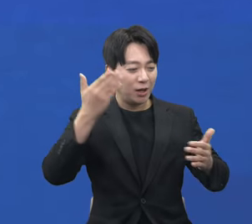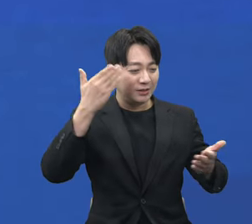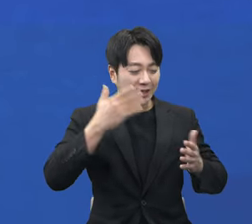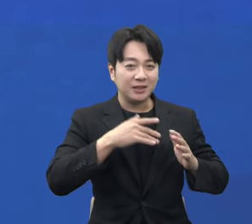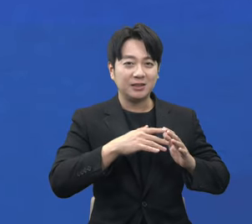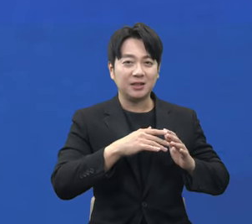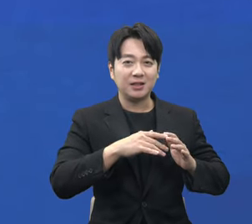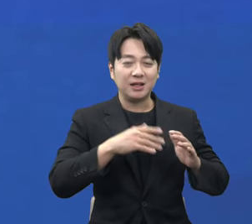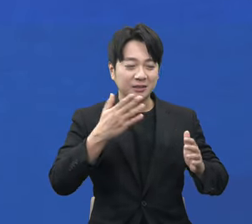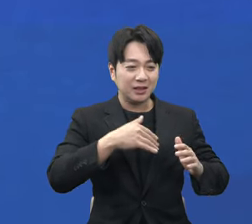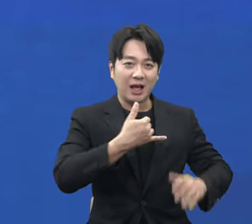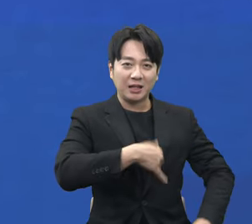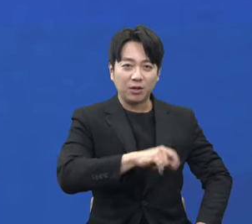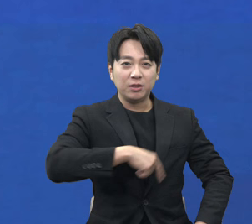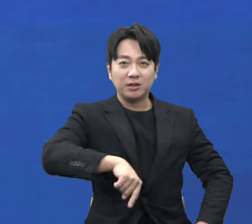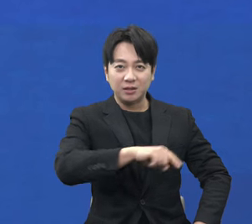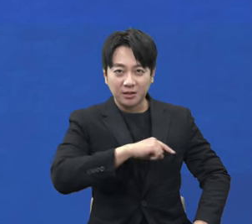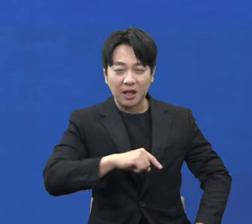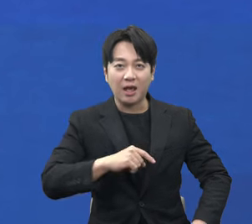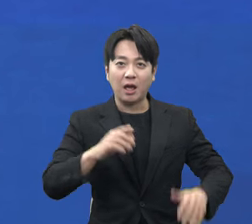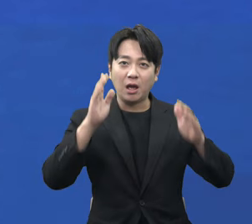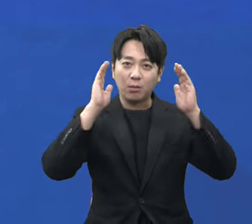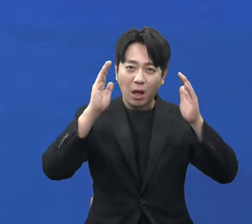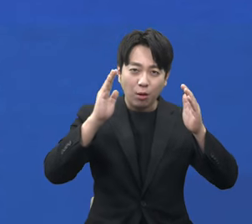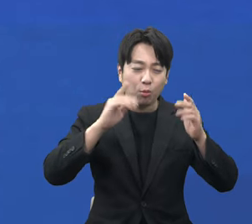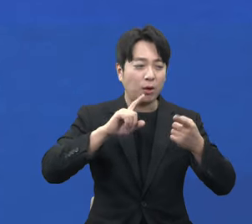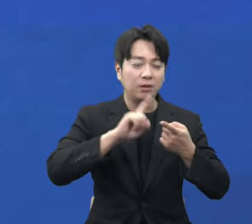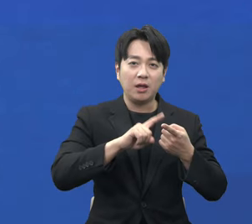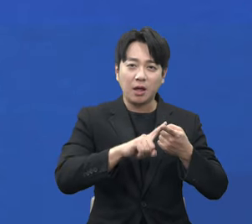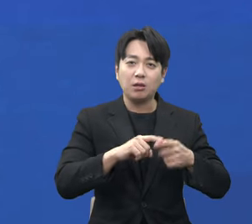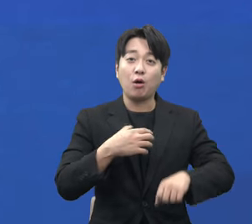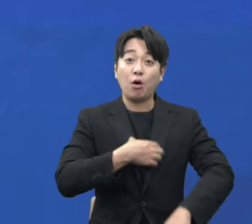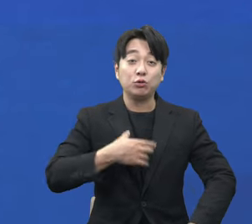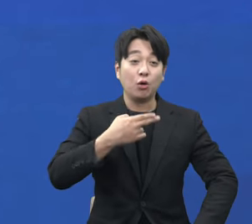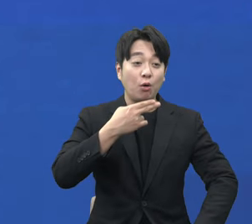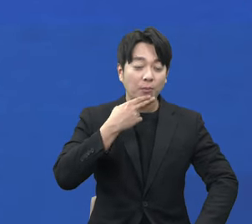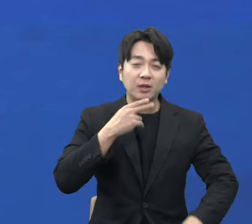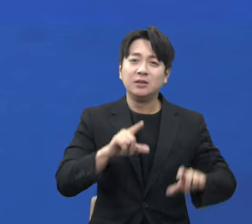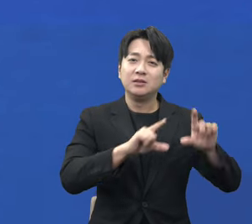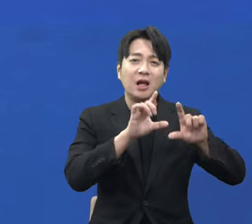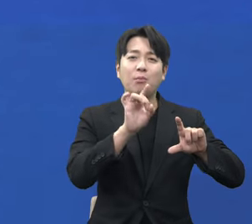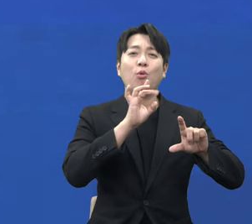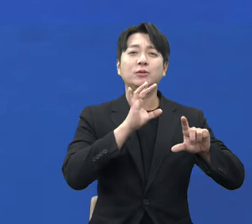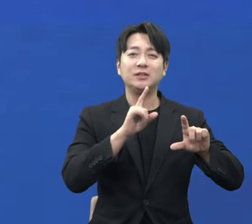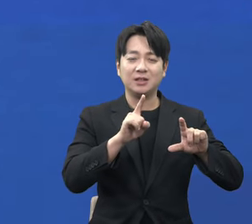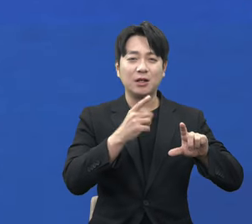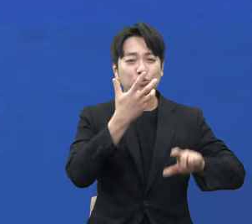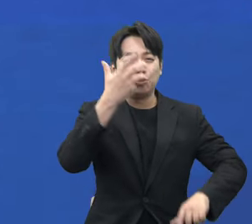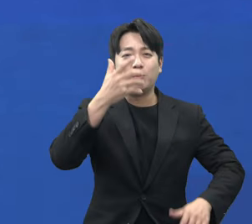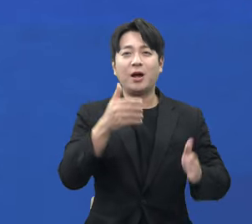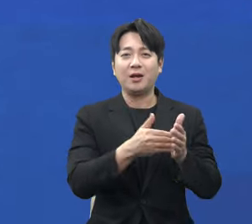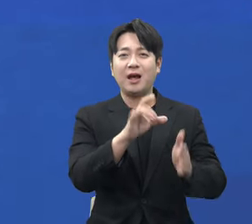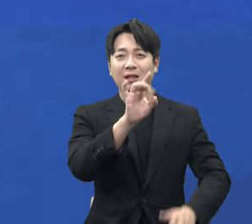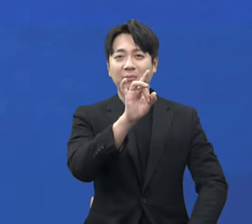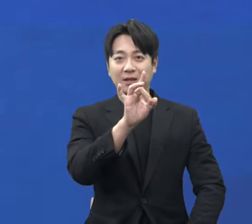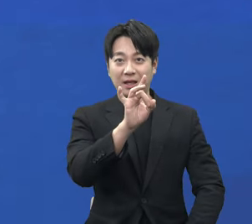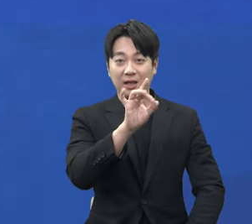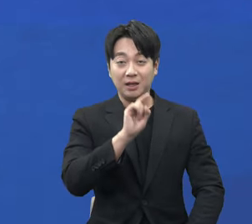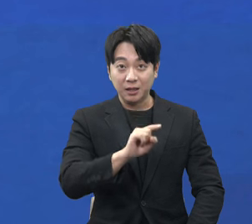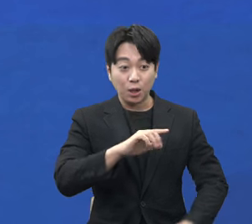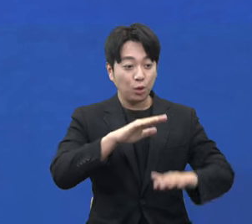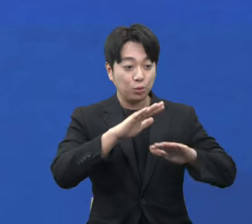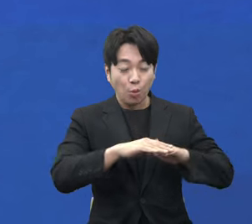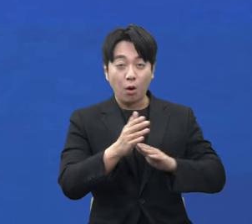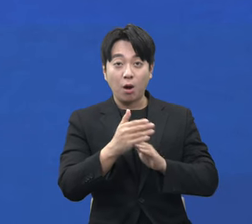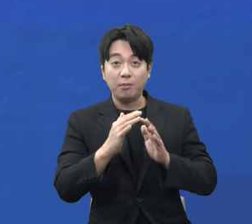농협 문턱을 넘어서지 않아도 되는 그런 삶을 꿈꿉니다. 그래서 저는 농어민 기본소득을 원합니다. 농산물